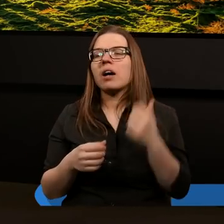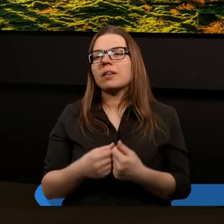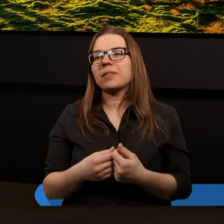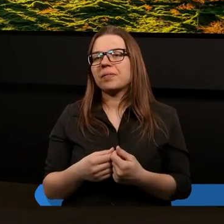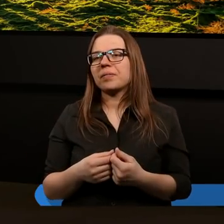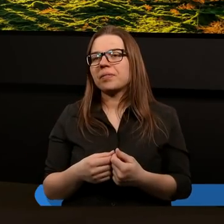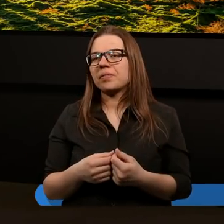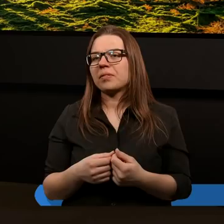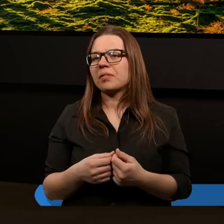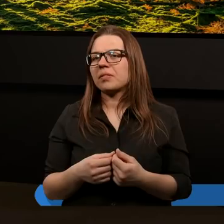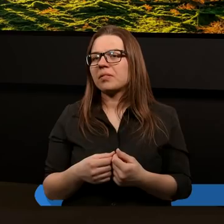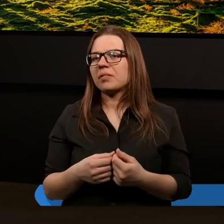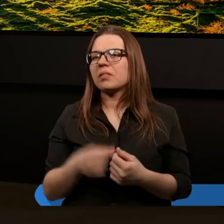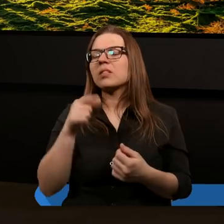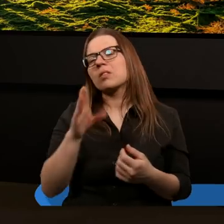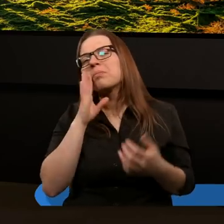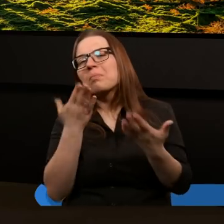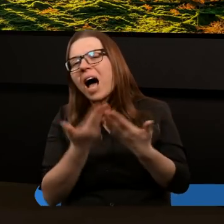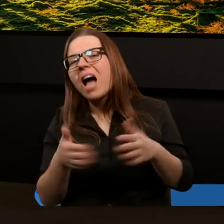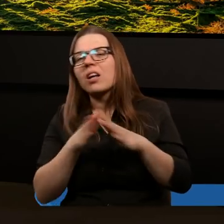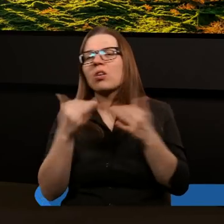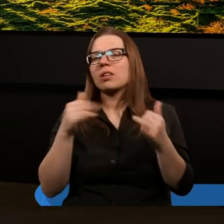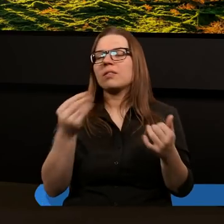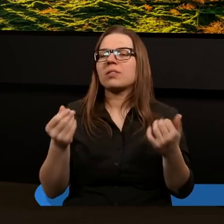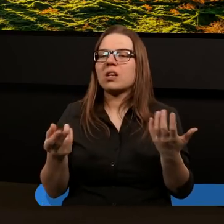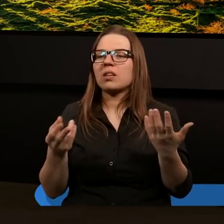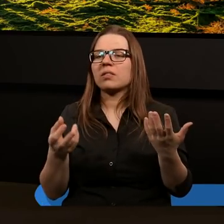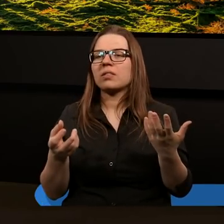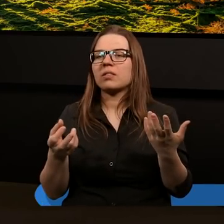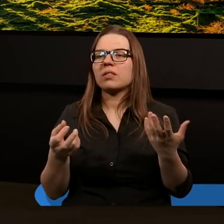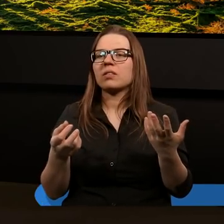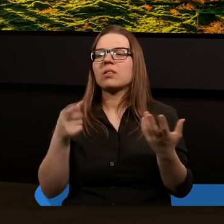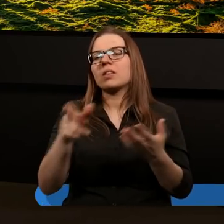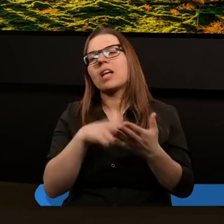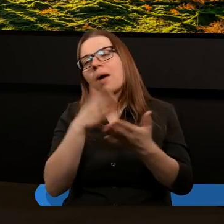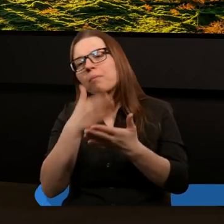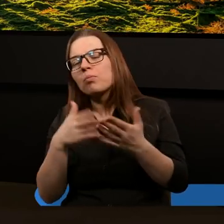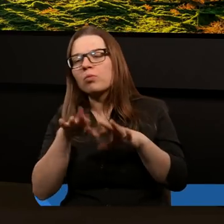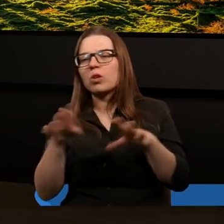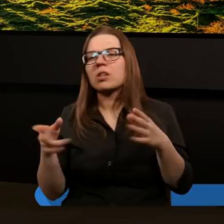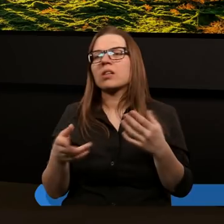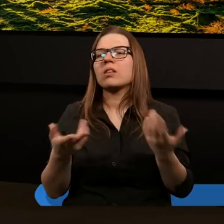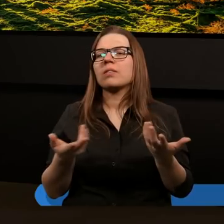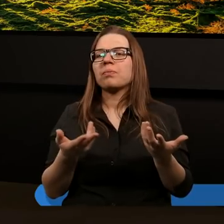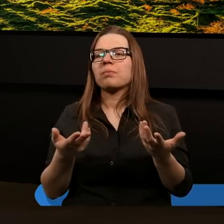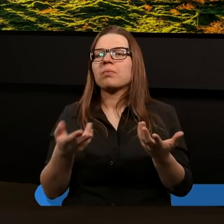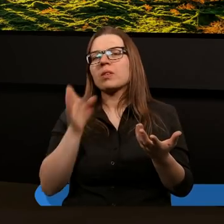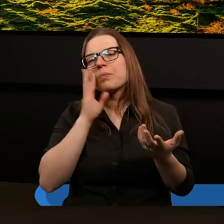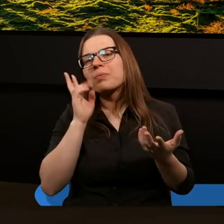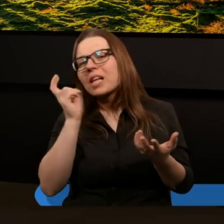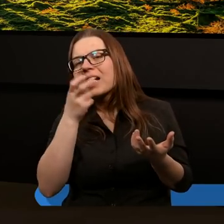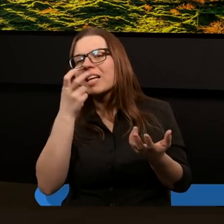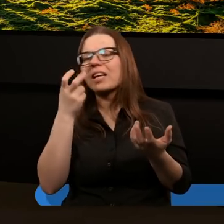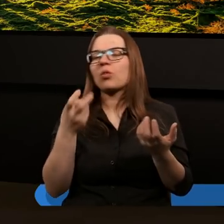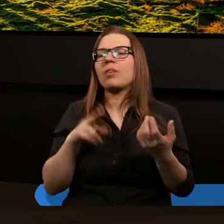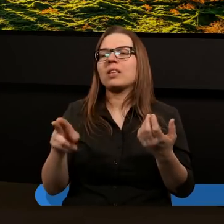społeczny. Likwiduje się ich majątki. Państwo i Kościół dzielą ten majątek na pół. Każda strona zainteresowana